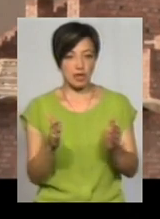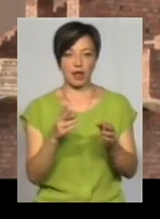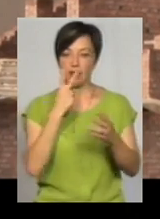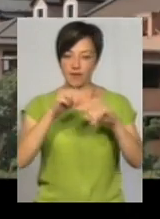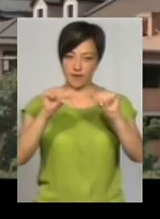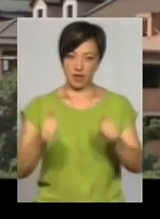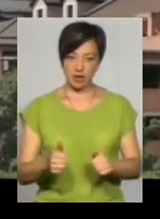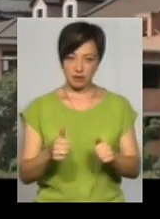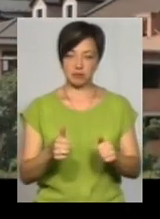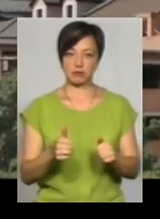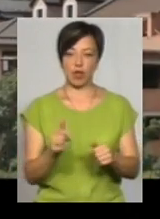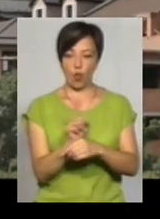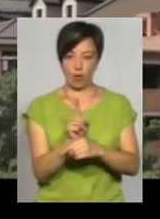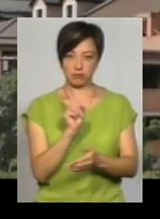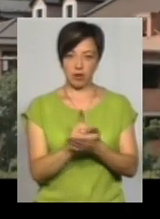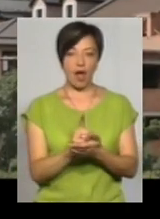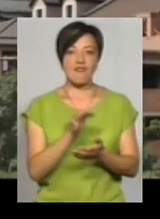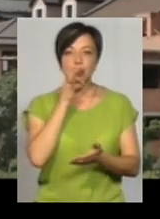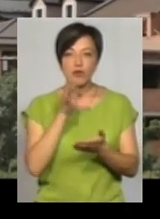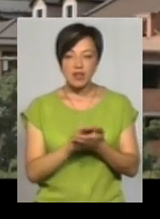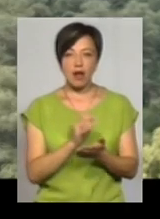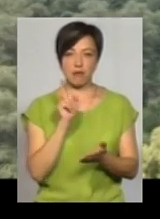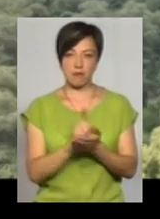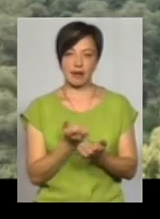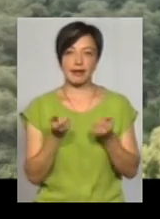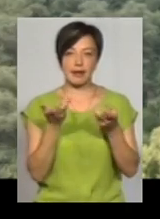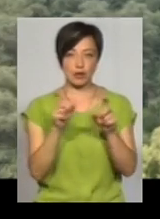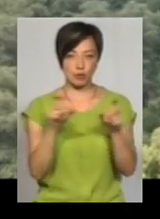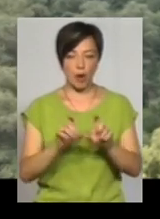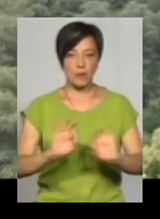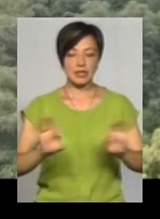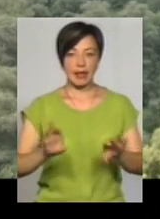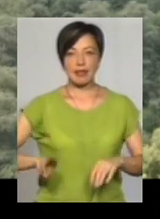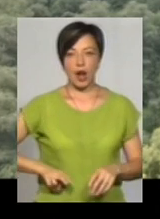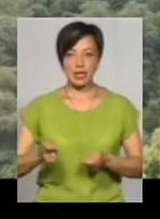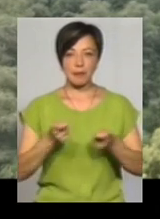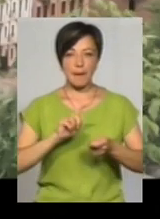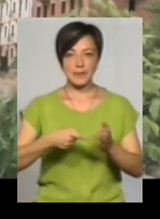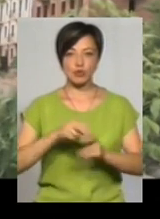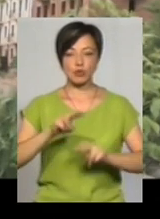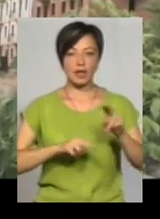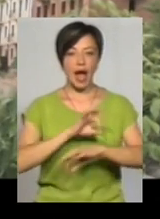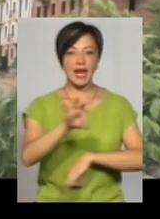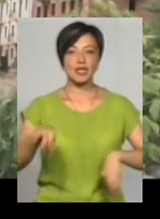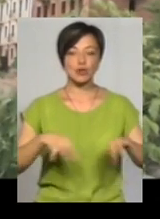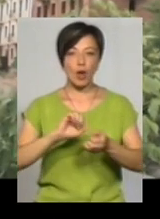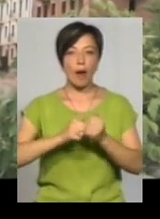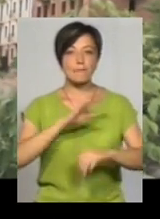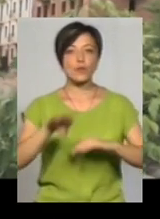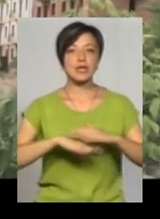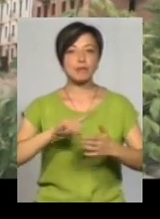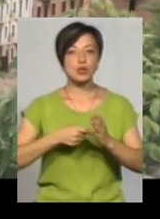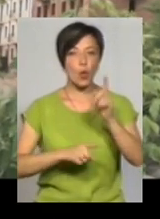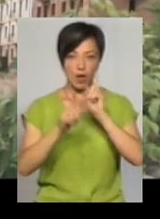виглядом. Відповідальність за невідповідність має нести кілька структур, пояснив директор департаменту містобудування та архітектури Кам'янець